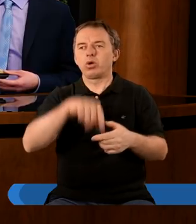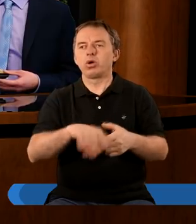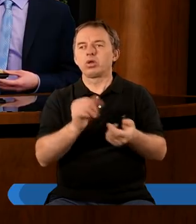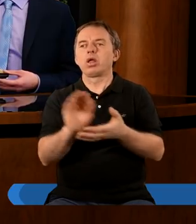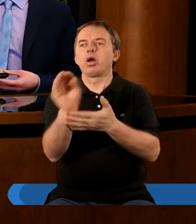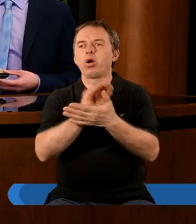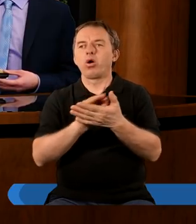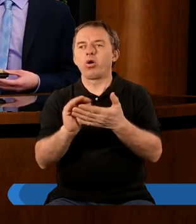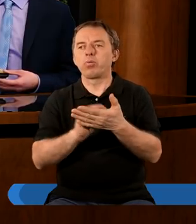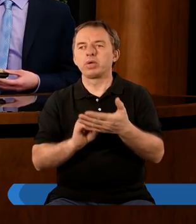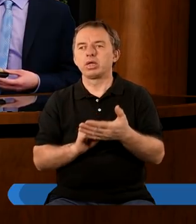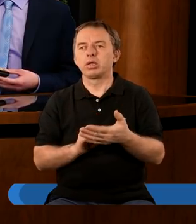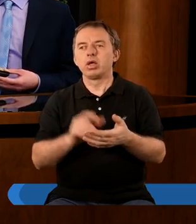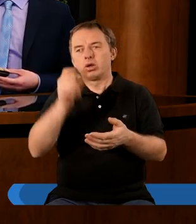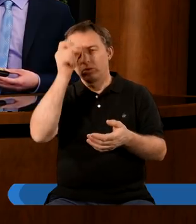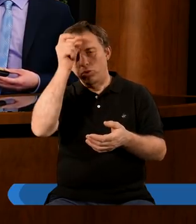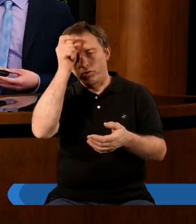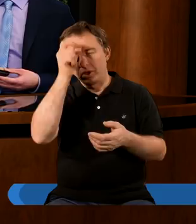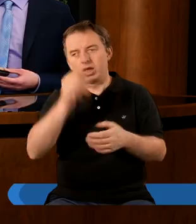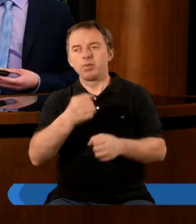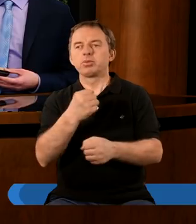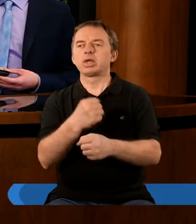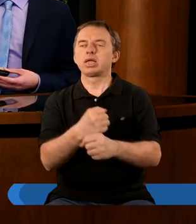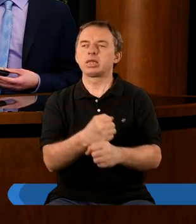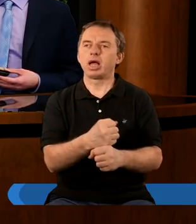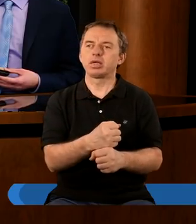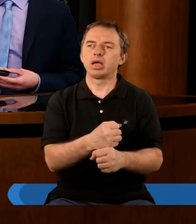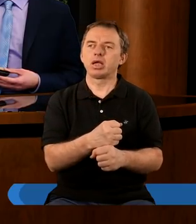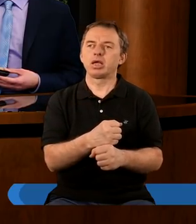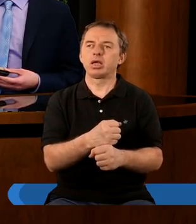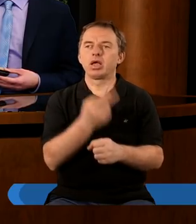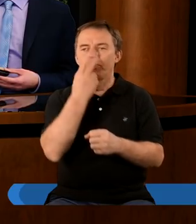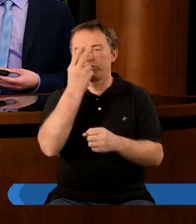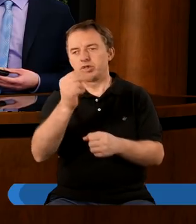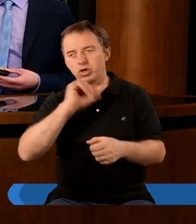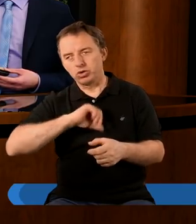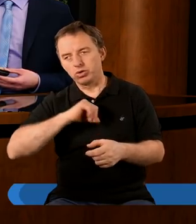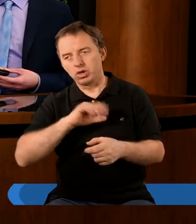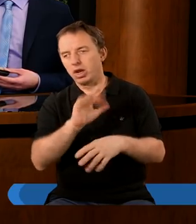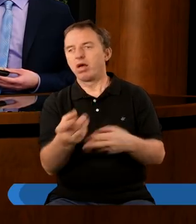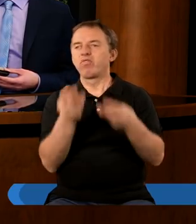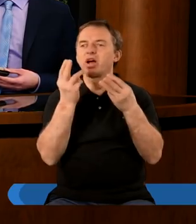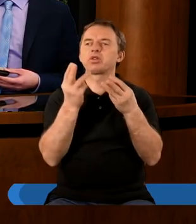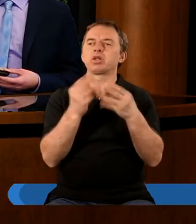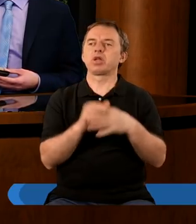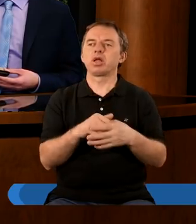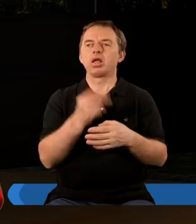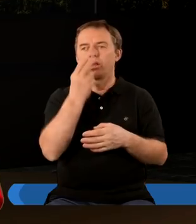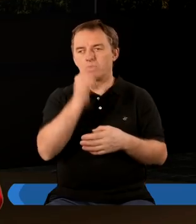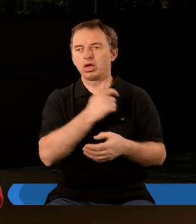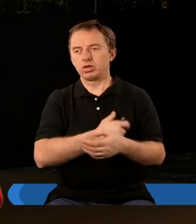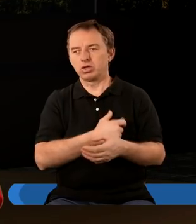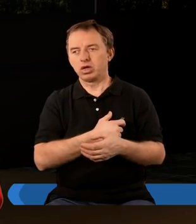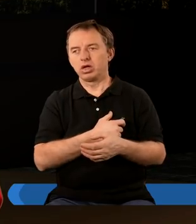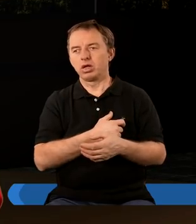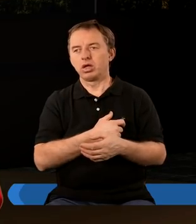co tu jest opisane, że człowiek wreszcie przestaje widzieć siebie jako najważniejszego i w jego